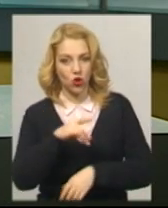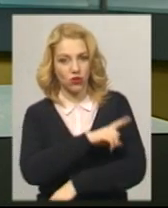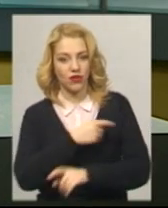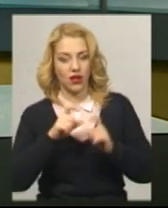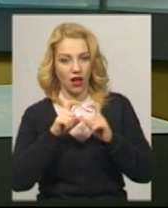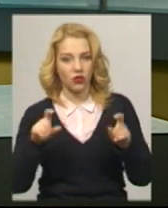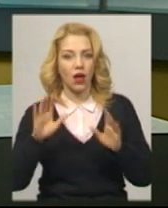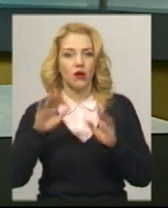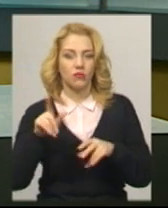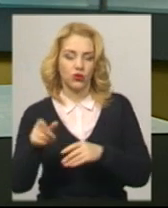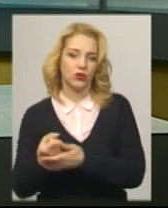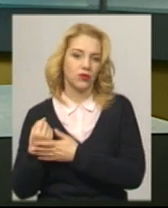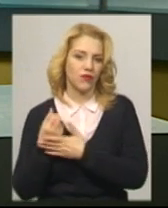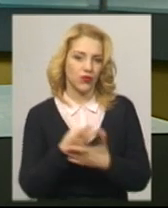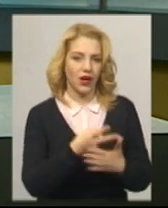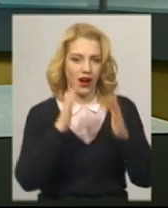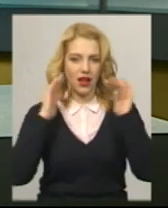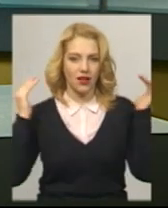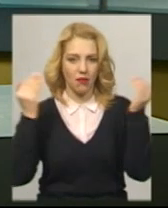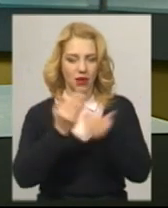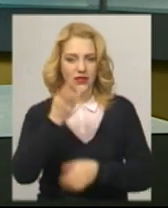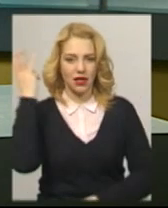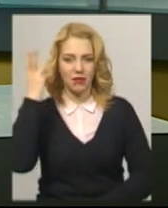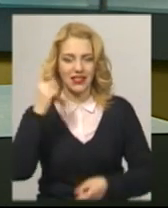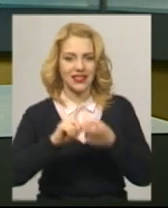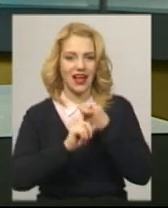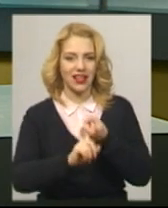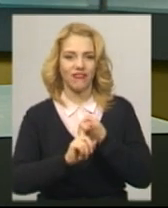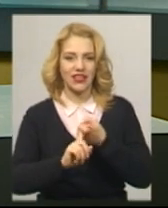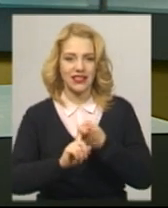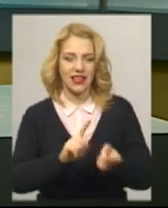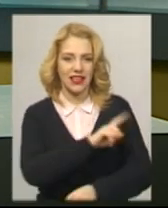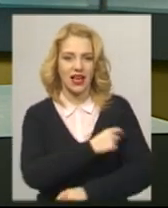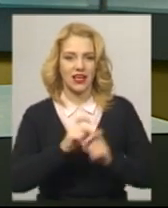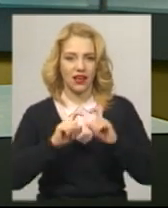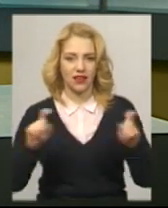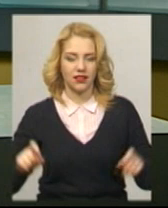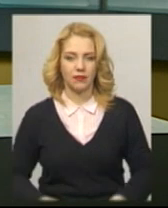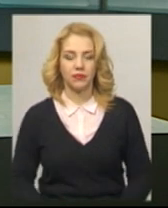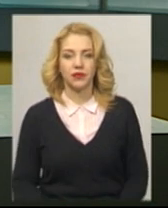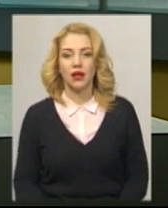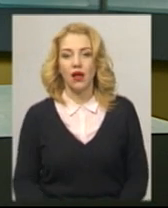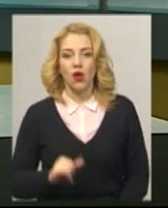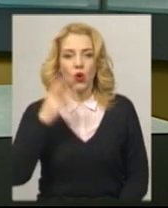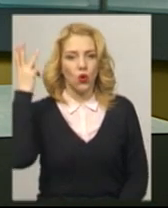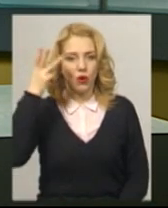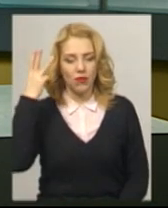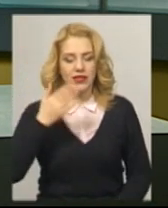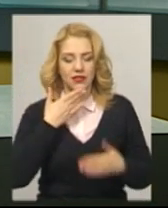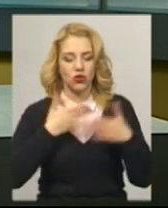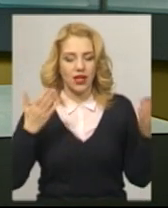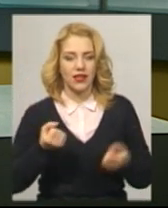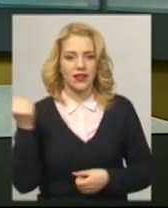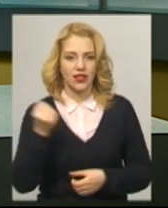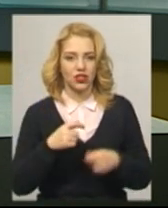важкому стані доправили до реанімації Хмельницької інфекційної лікарні. У Хмельницькому за останній тиждень продали майже